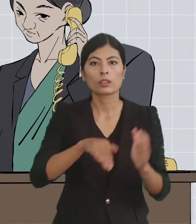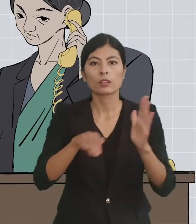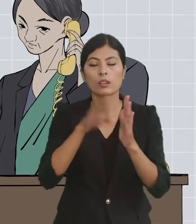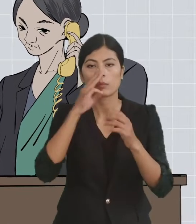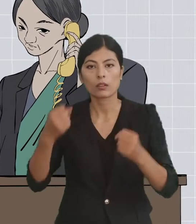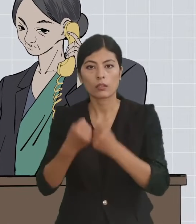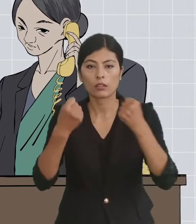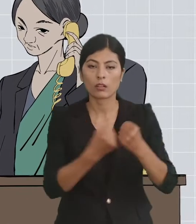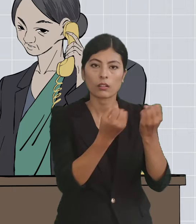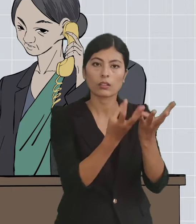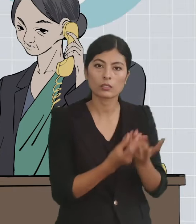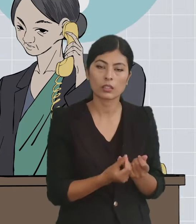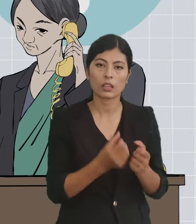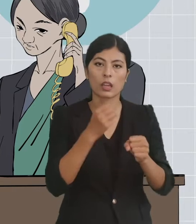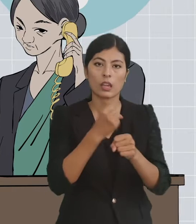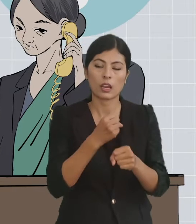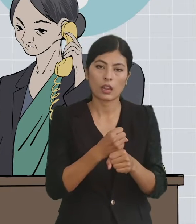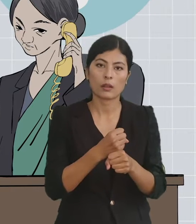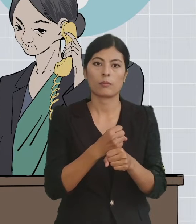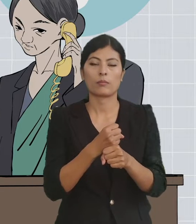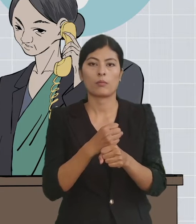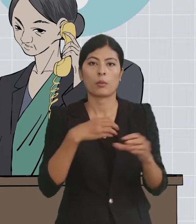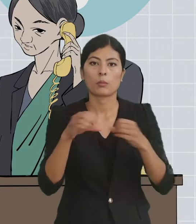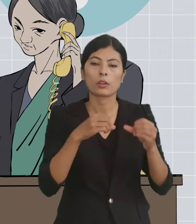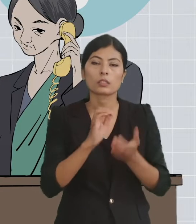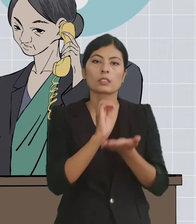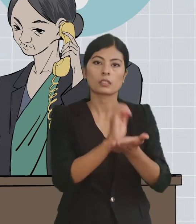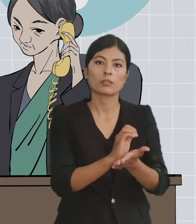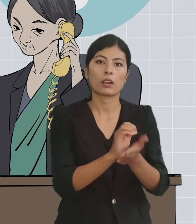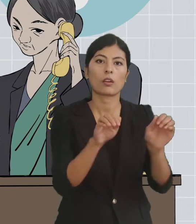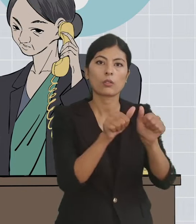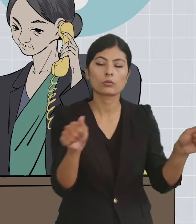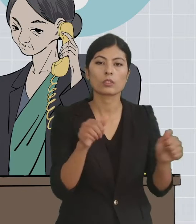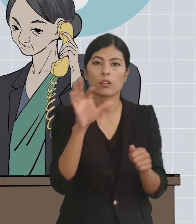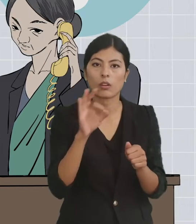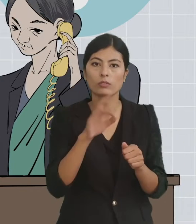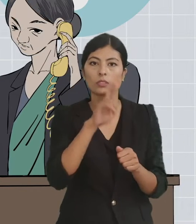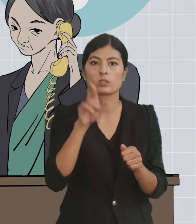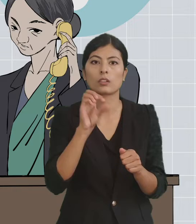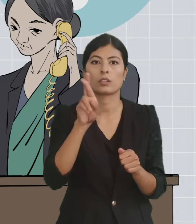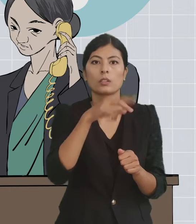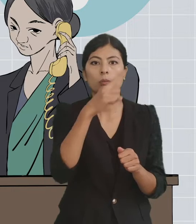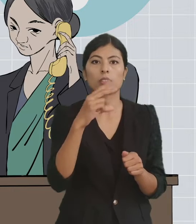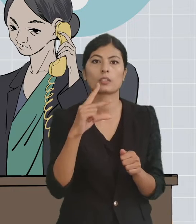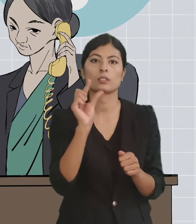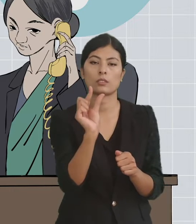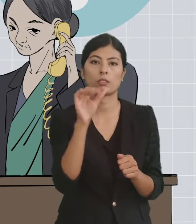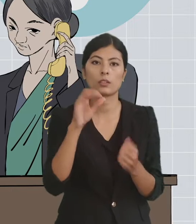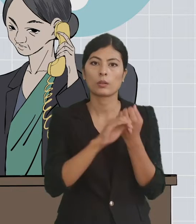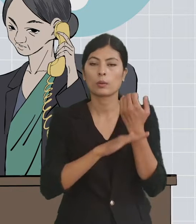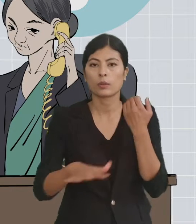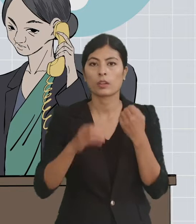घटल घटना सब के संख्या, प्रकार, प्रकृति के अधार में सेवा प्रदायक निकाय सब तथा प्रेशन प्रणाली के माध्यम से पीरित